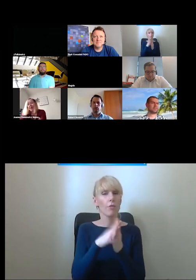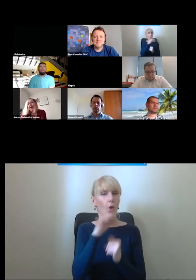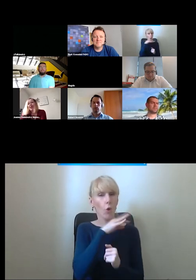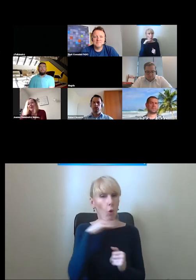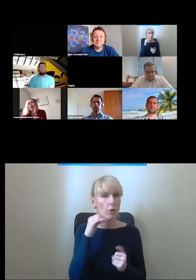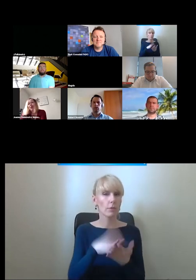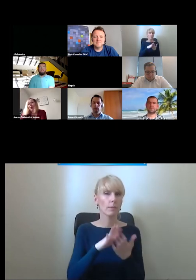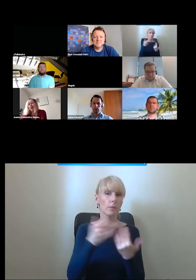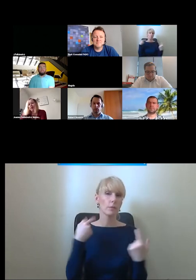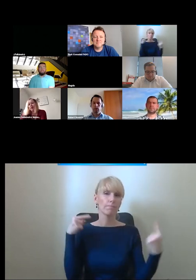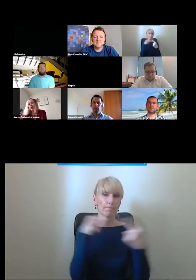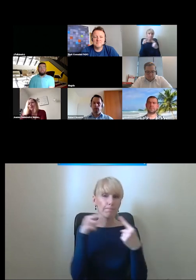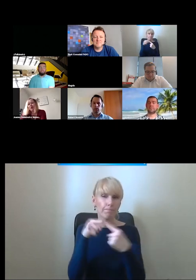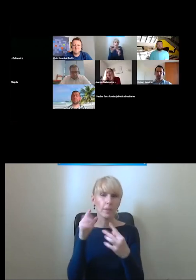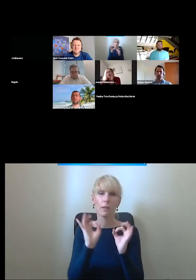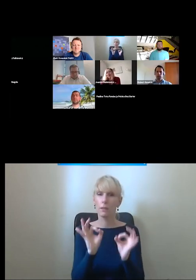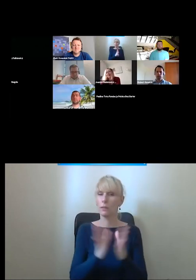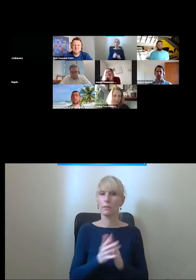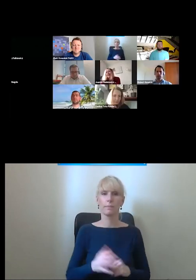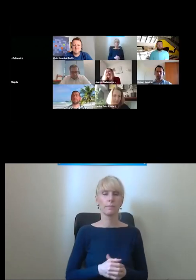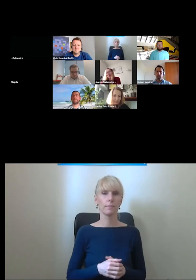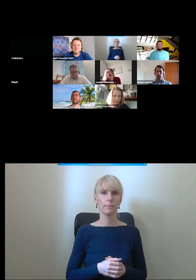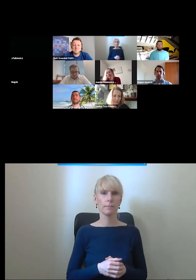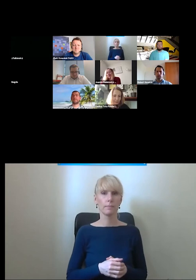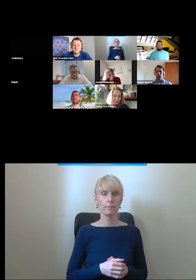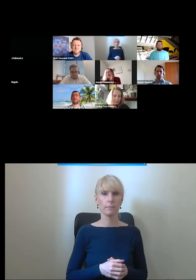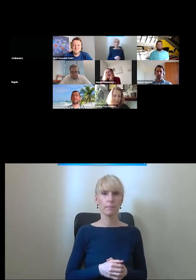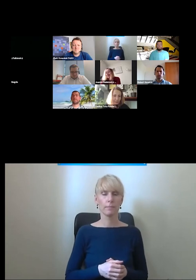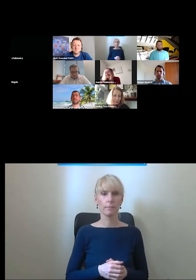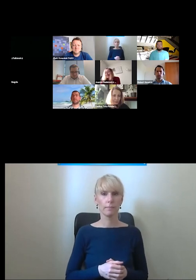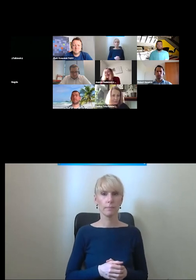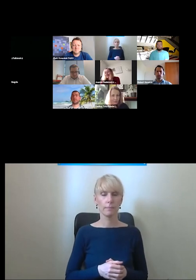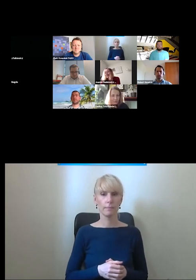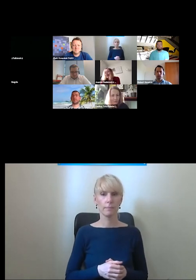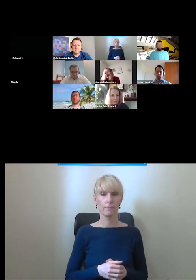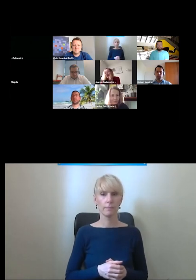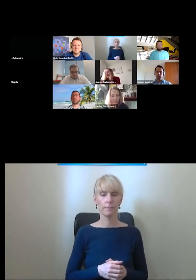każdy mógł go zróżnicować i zobaczyć więc